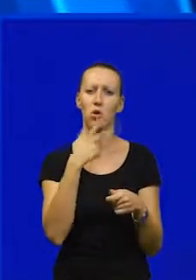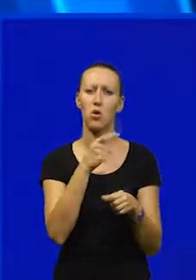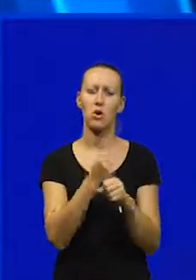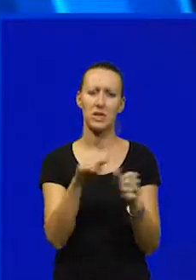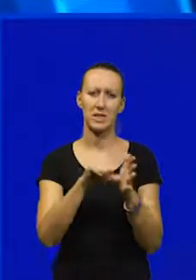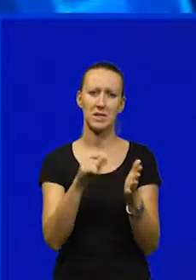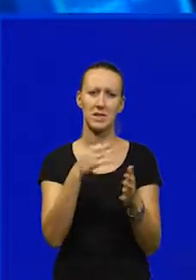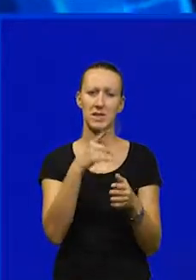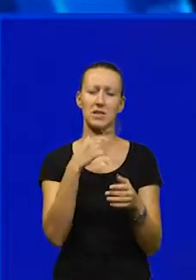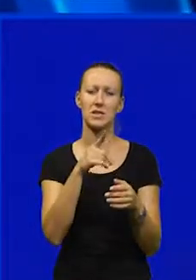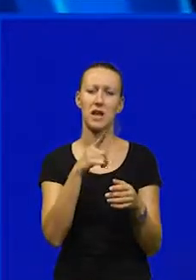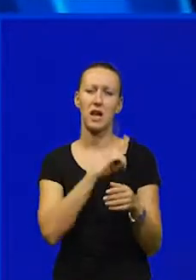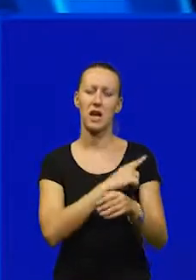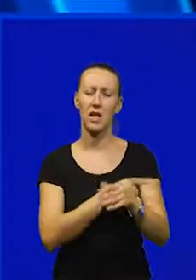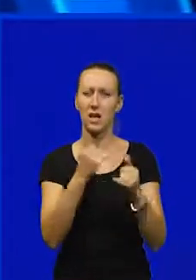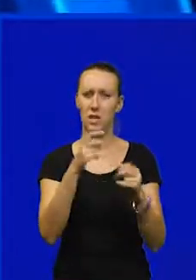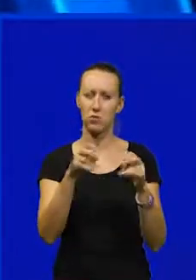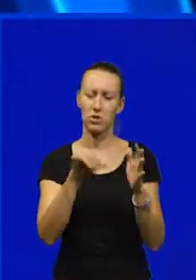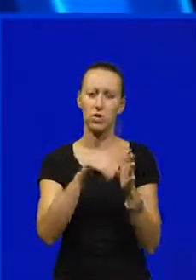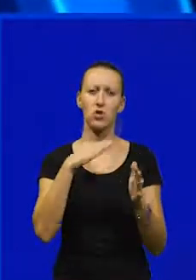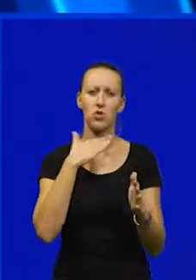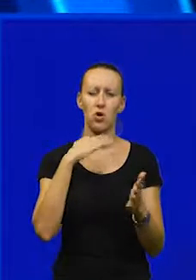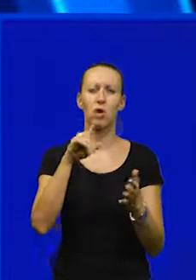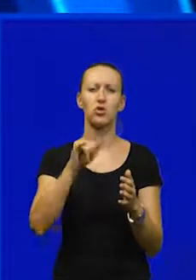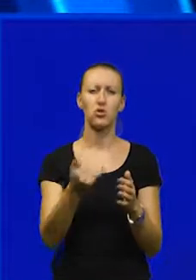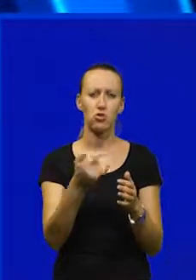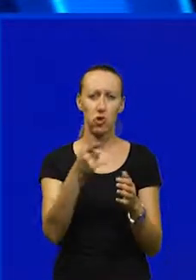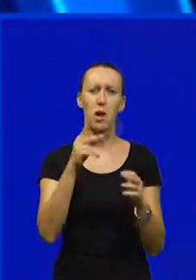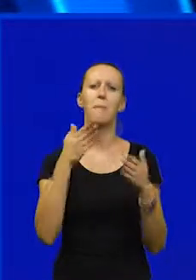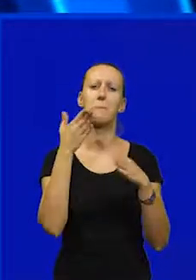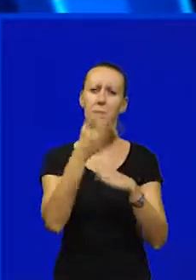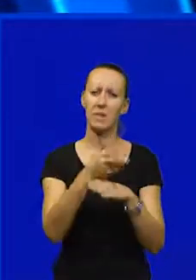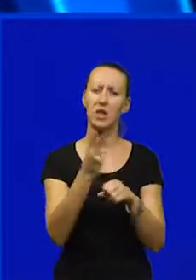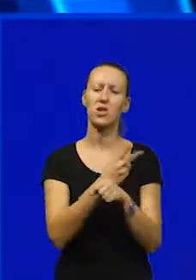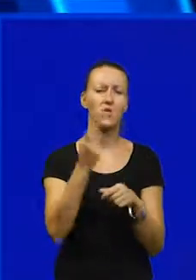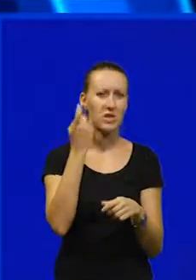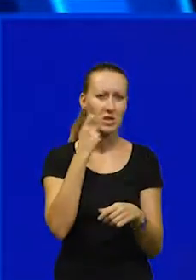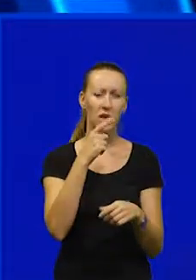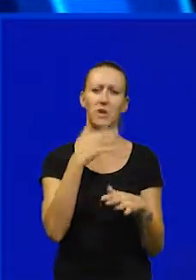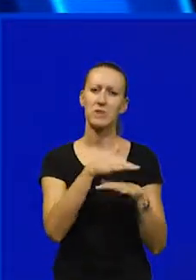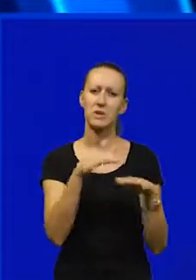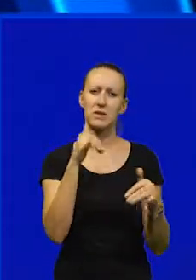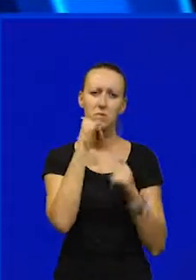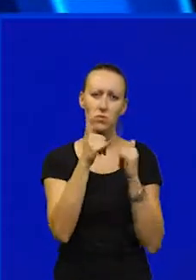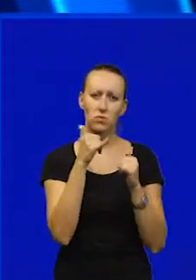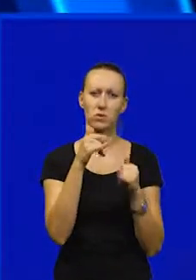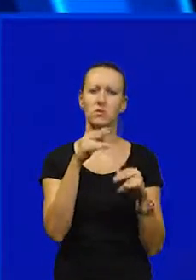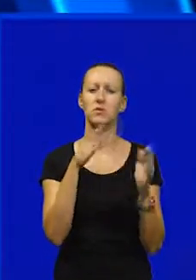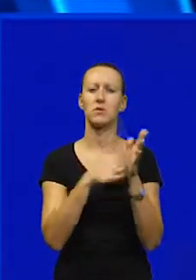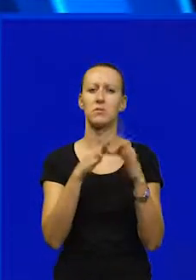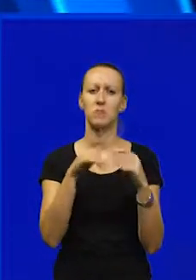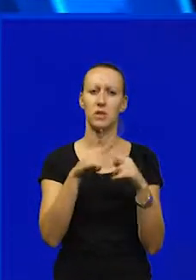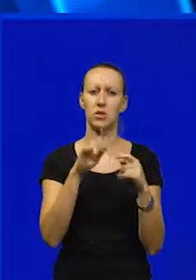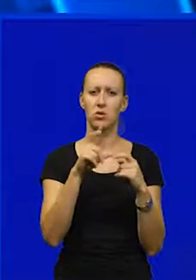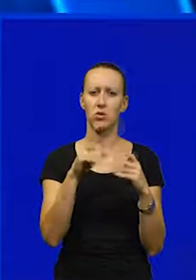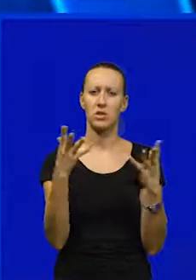centri kompetentnosti. Danas je Pulsku srednju školu na stoji. Posjetio i državni tajnik u Ministarstvu turizma Frano Matošić